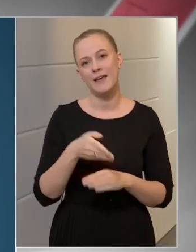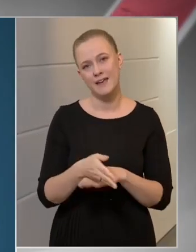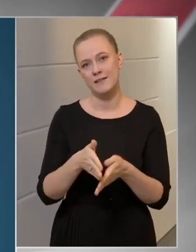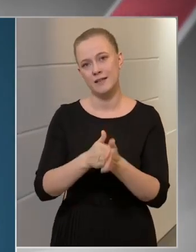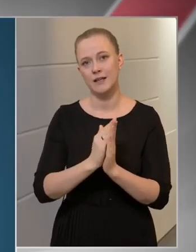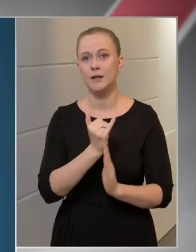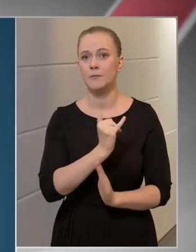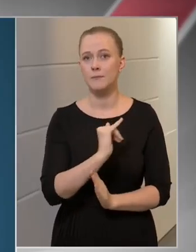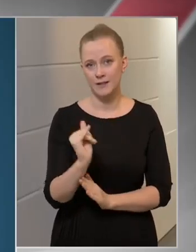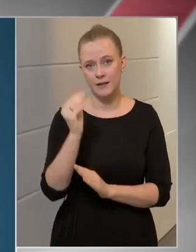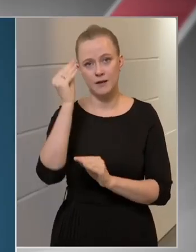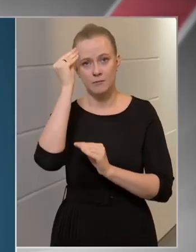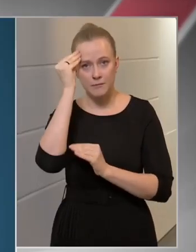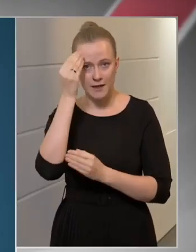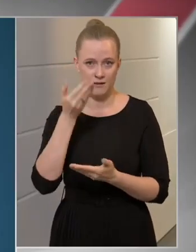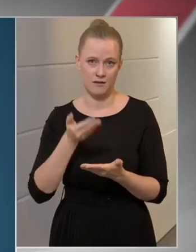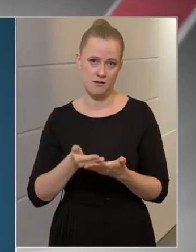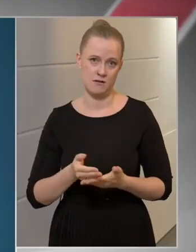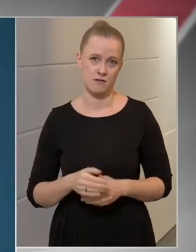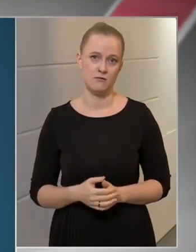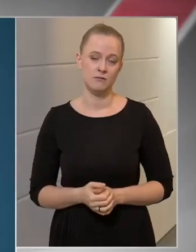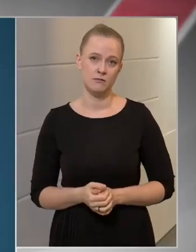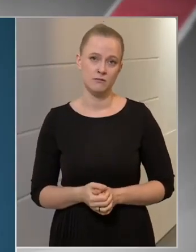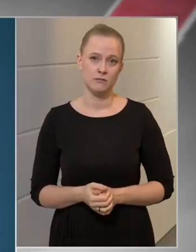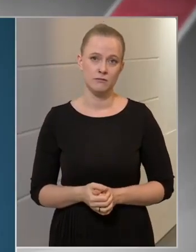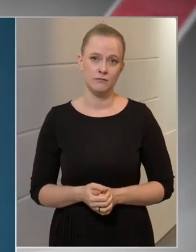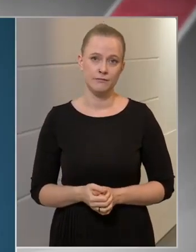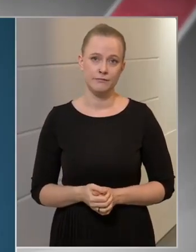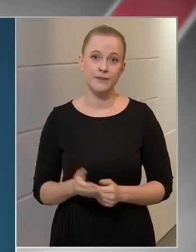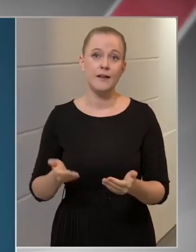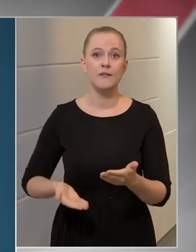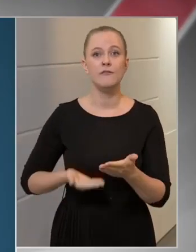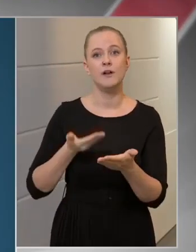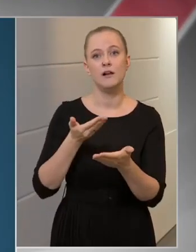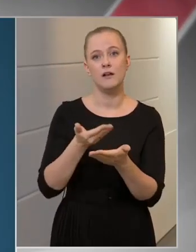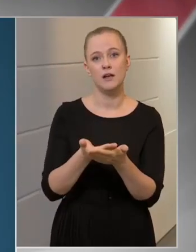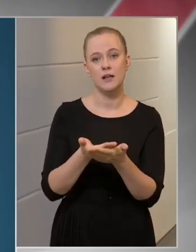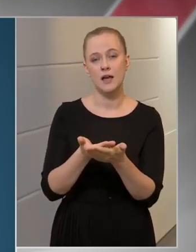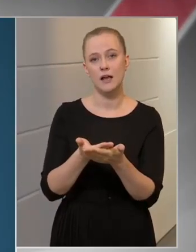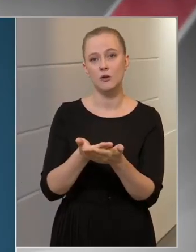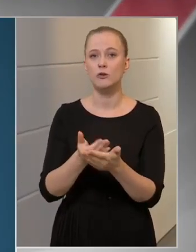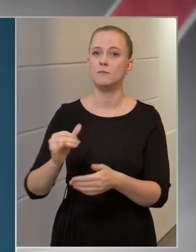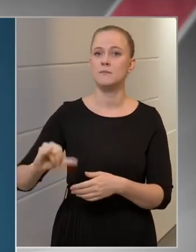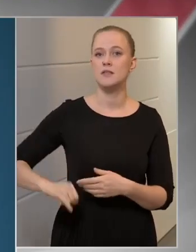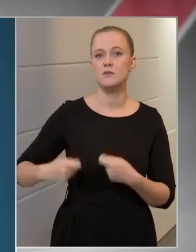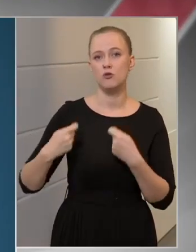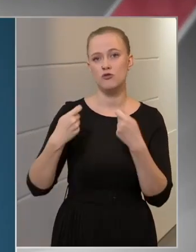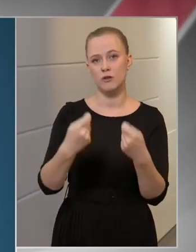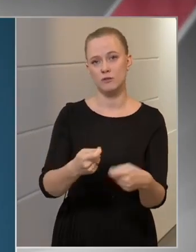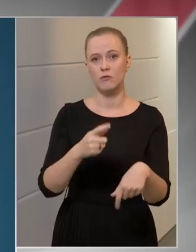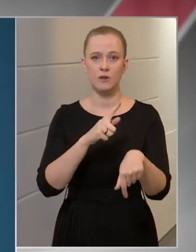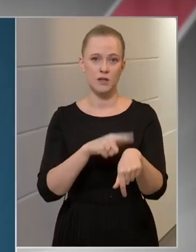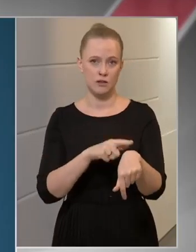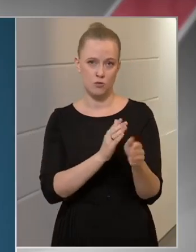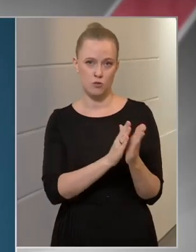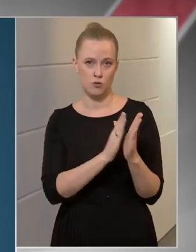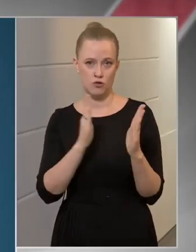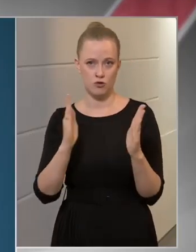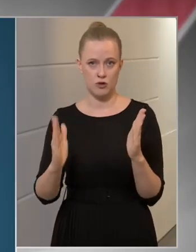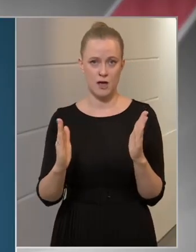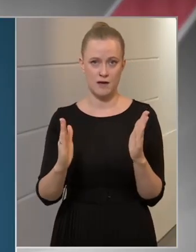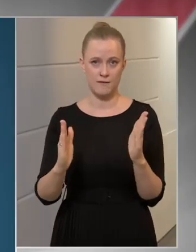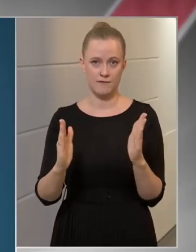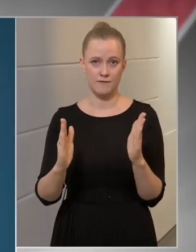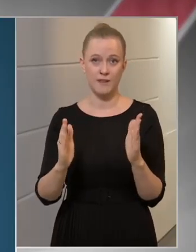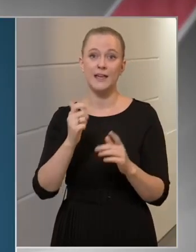mindenkinek a megértését. Tehát a felajánlott, illetve biztosított idősávban az